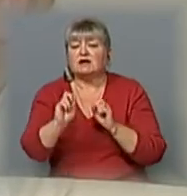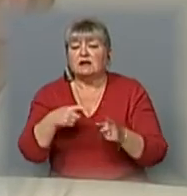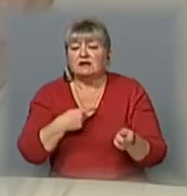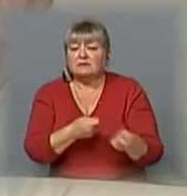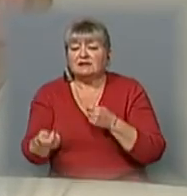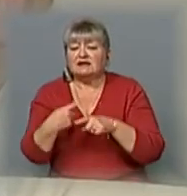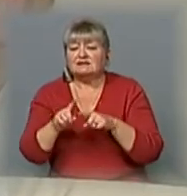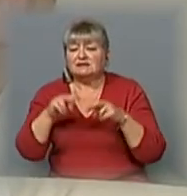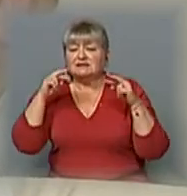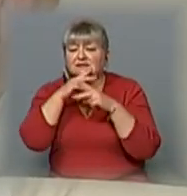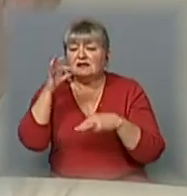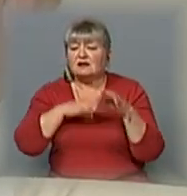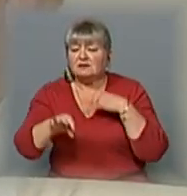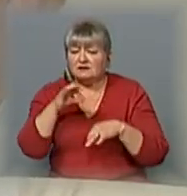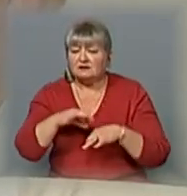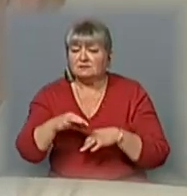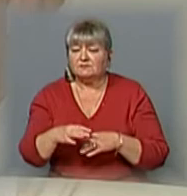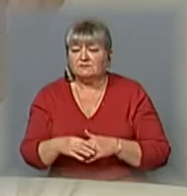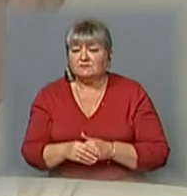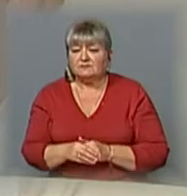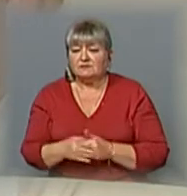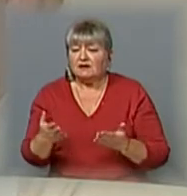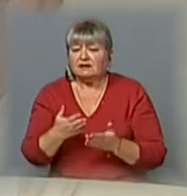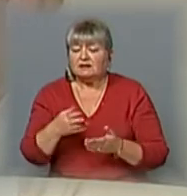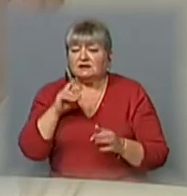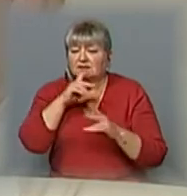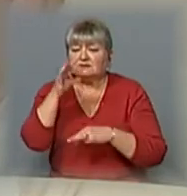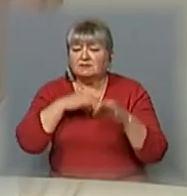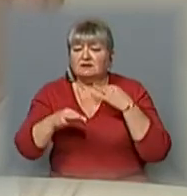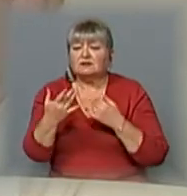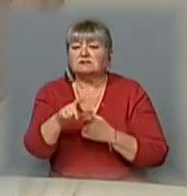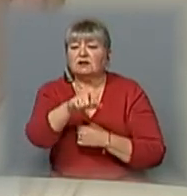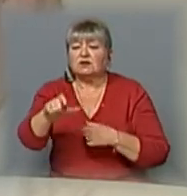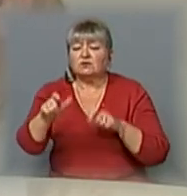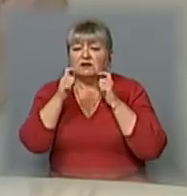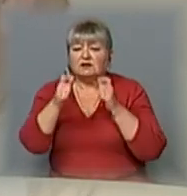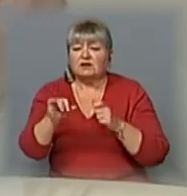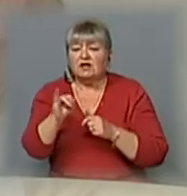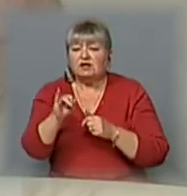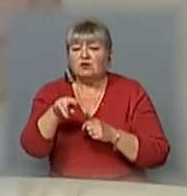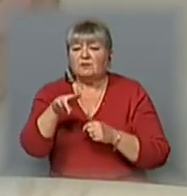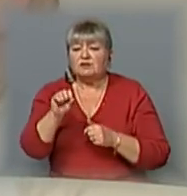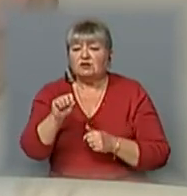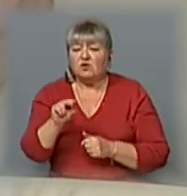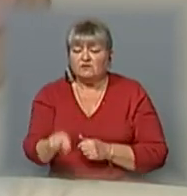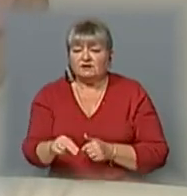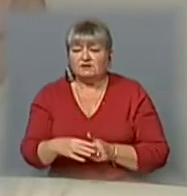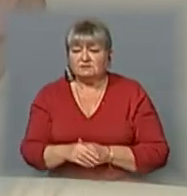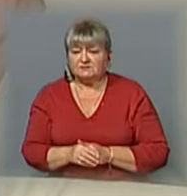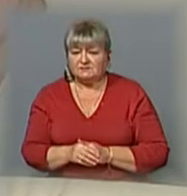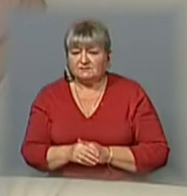якісь медикаменти, то скільки людей кричало, що Ігор Петрович, Петрович,